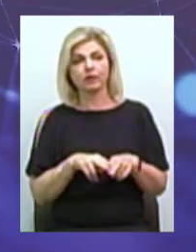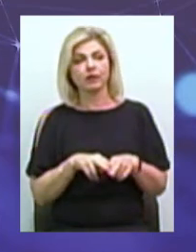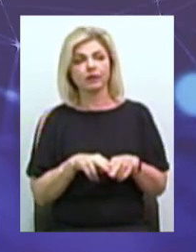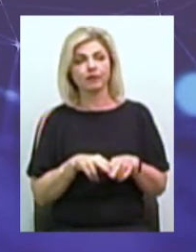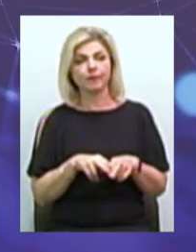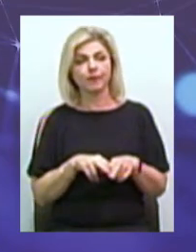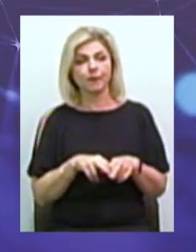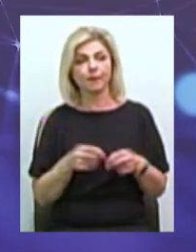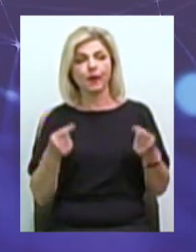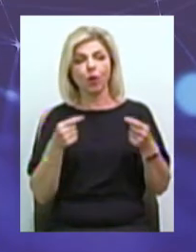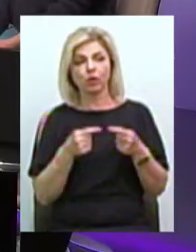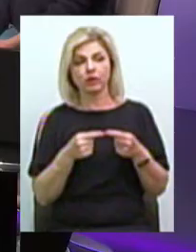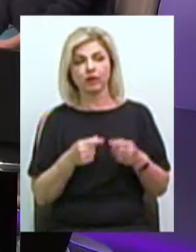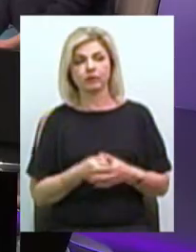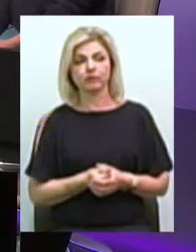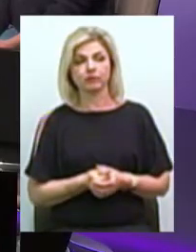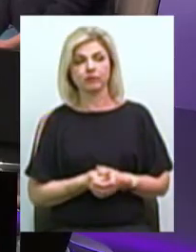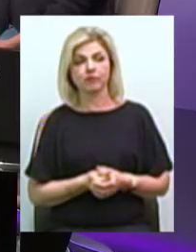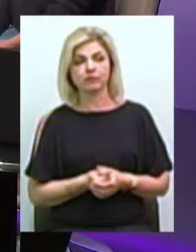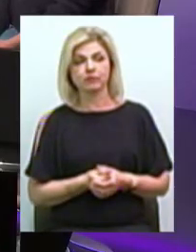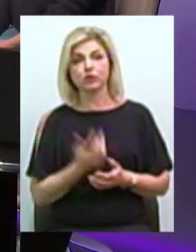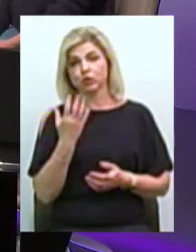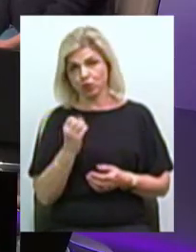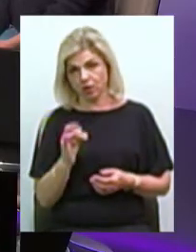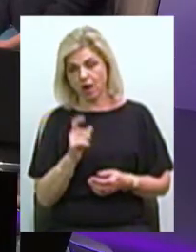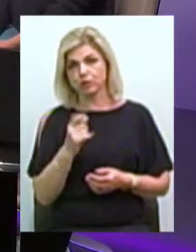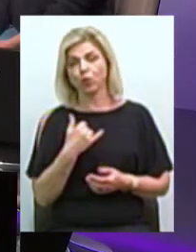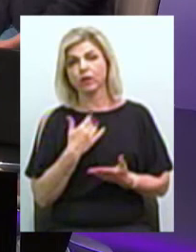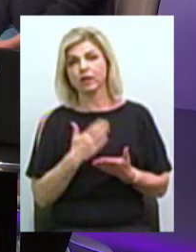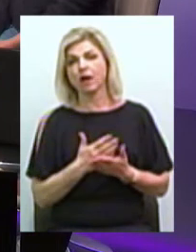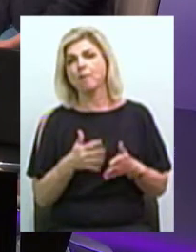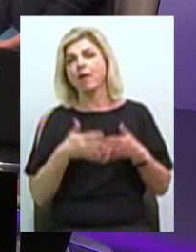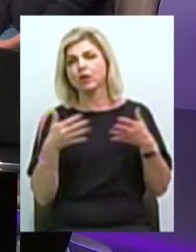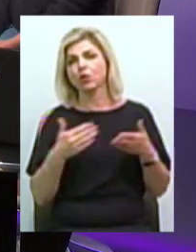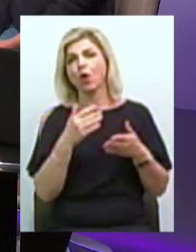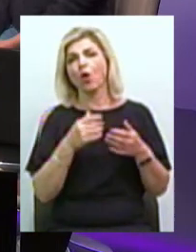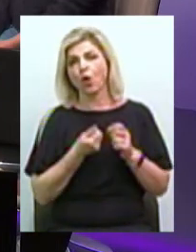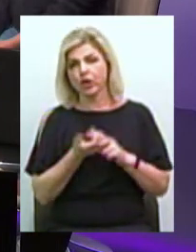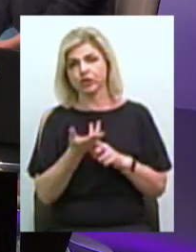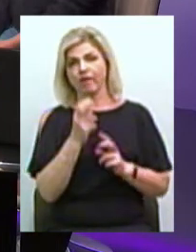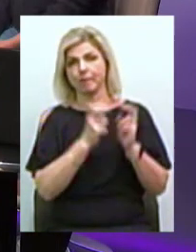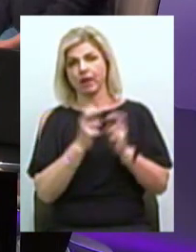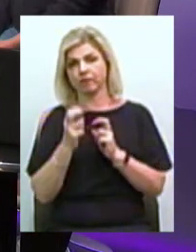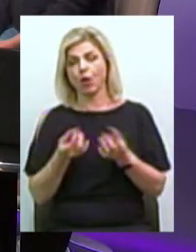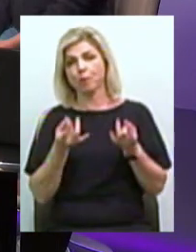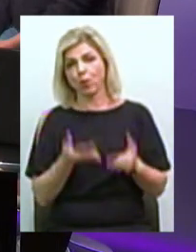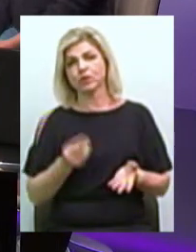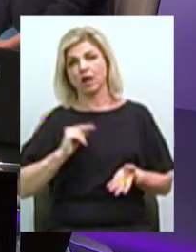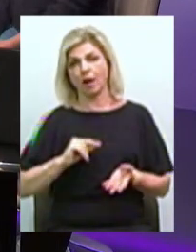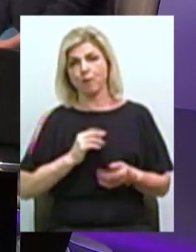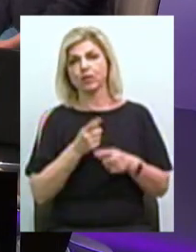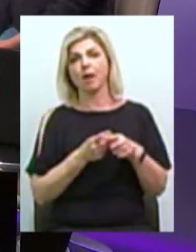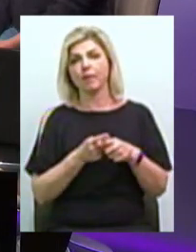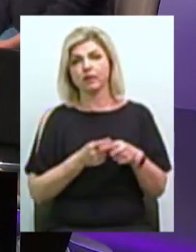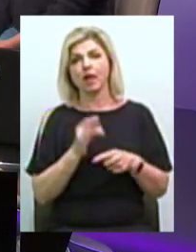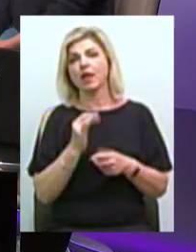конкретніше, у вас 10 секунд Я ще раз кажу, у нас є велике кількість предприємств, які просто працюють Наполовину,